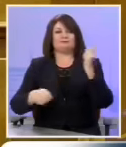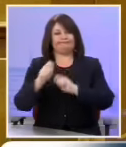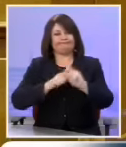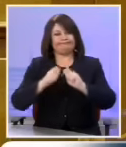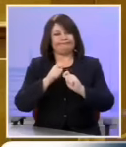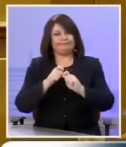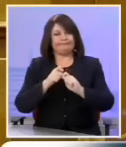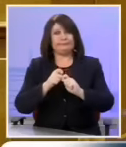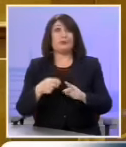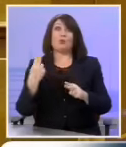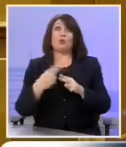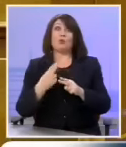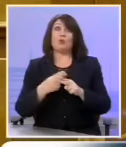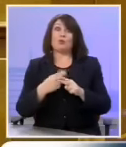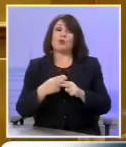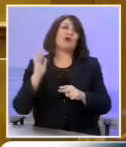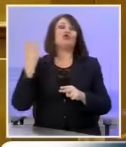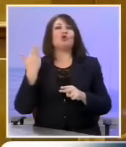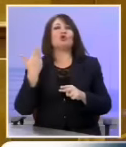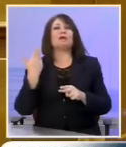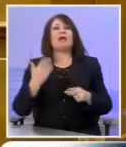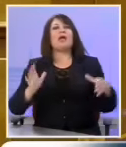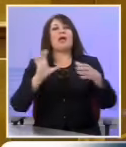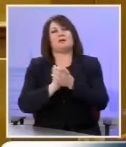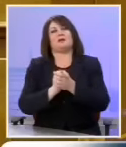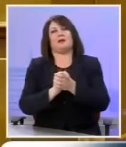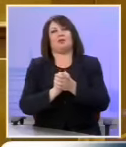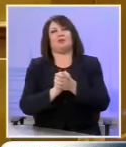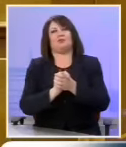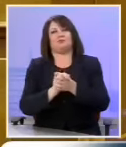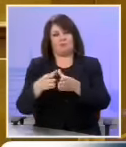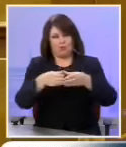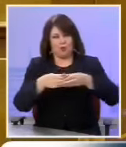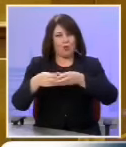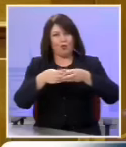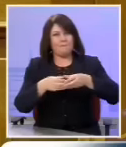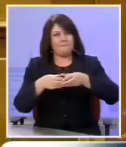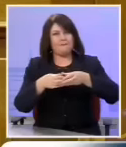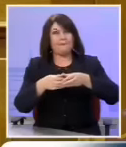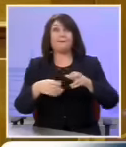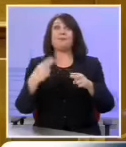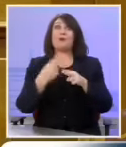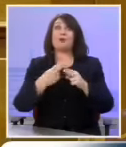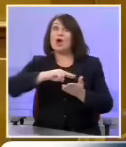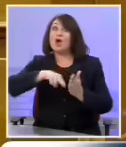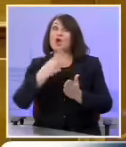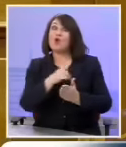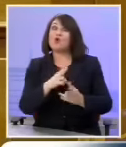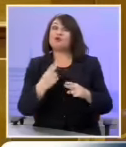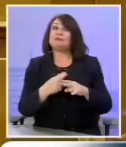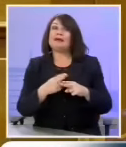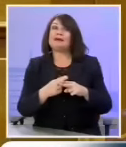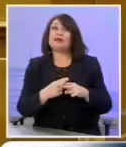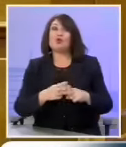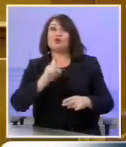την καθοριστική συμμετοχή του τότε ενιαίου συνασπισμού που έπαιξε ρόλο διότι ύλεχε τα